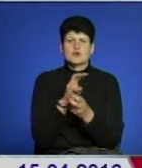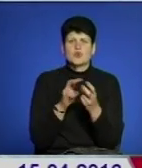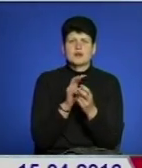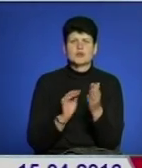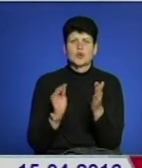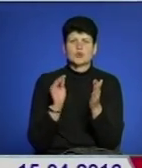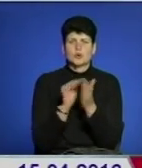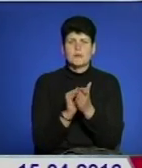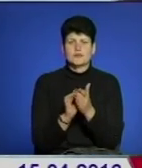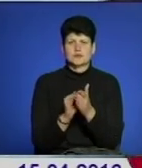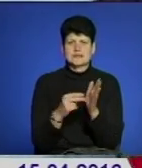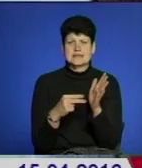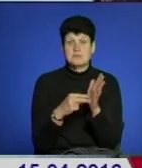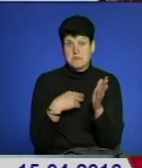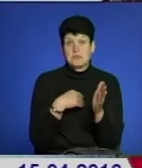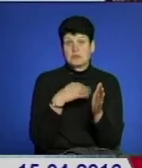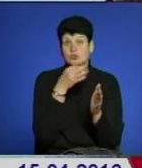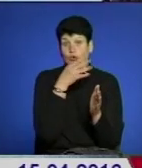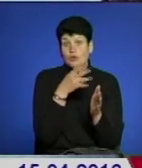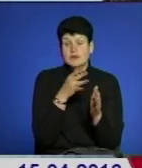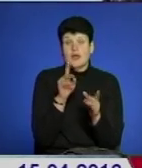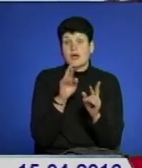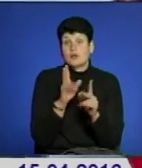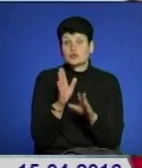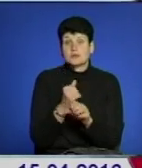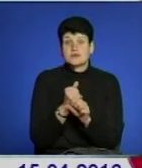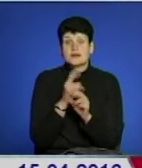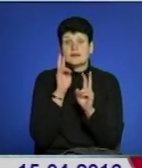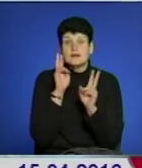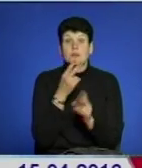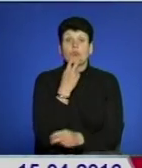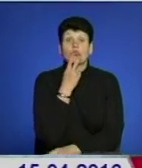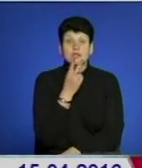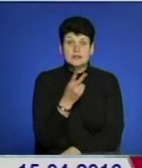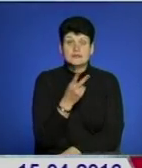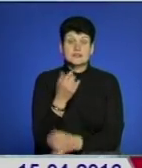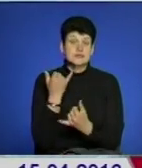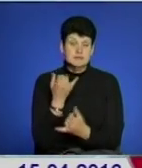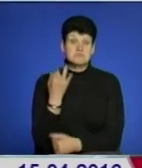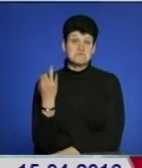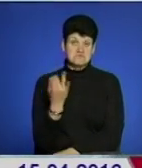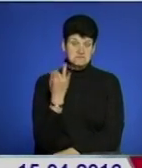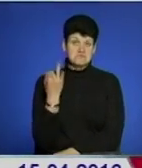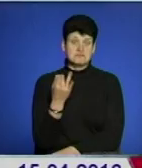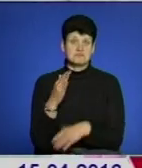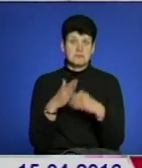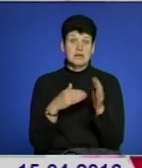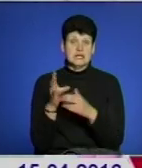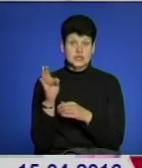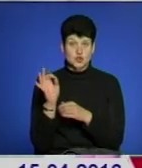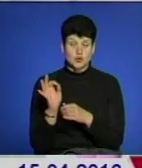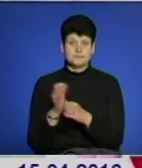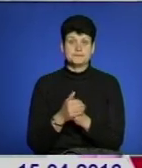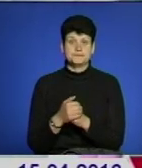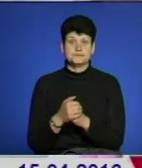додатково зарядити. Мені подобається, а як воно буде ще працювати, не знаю, подивимося. поки що досить цікаво і досить практично. Тут ще